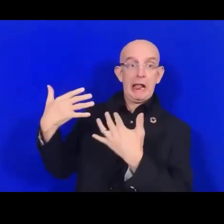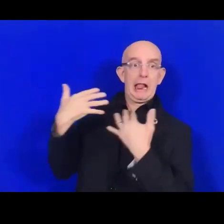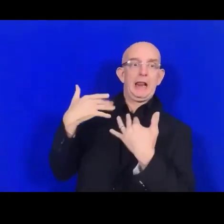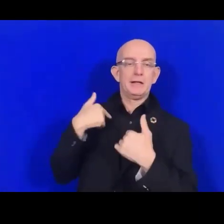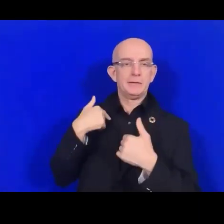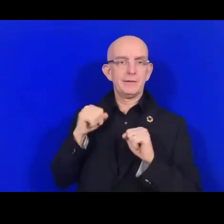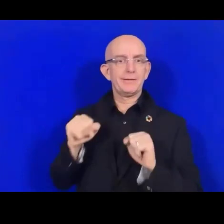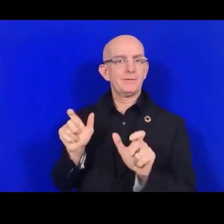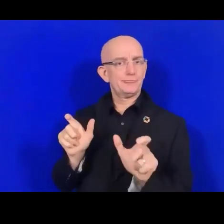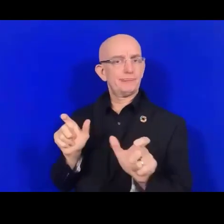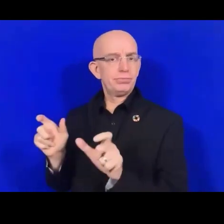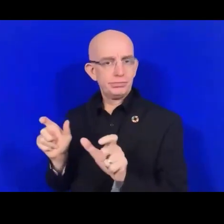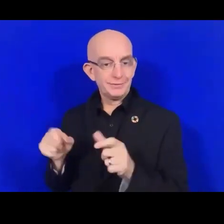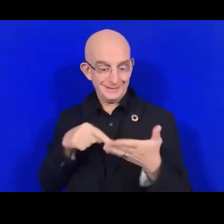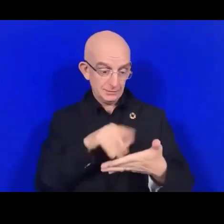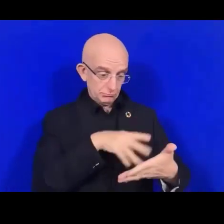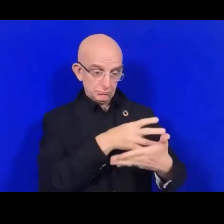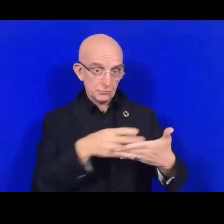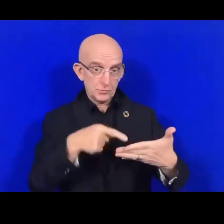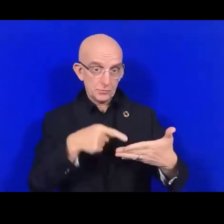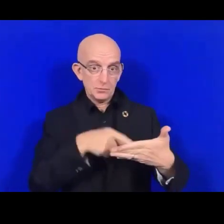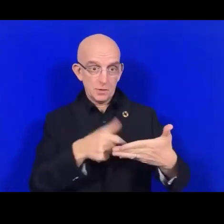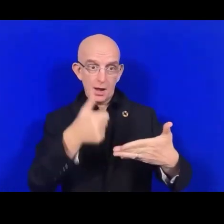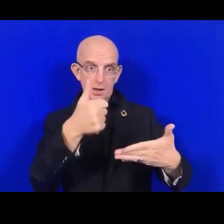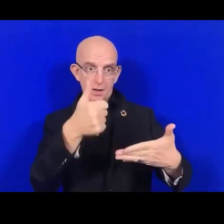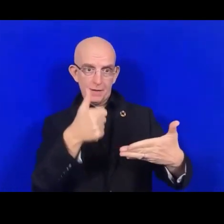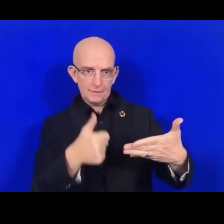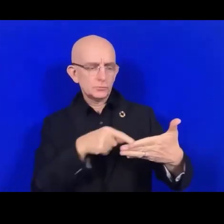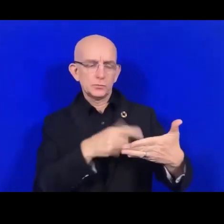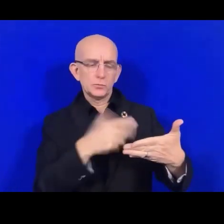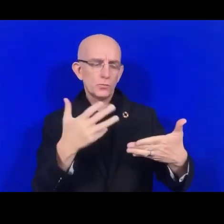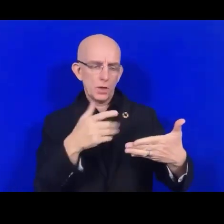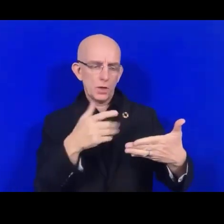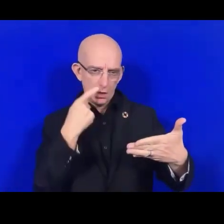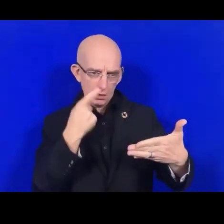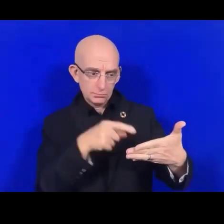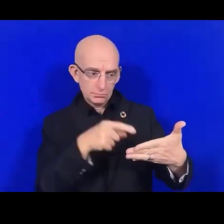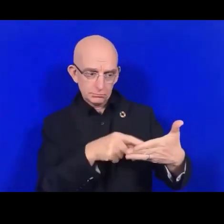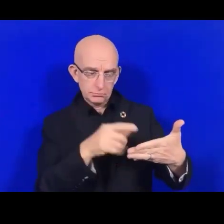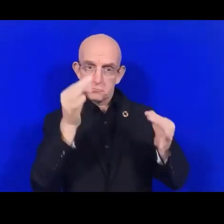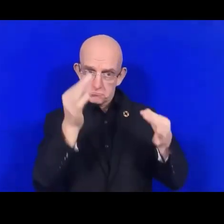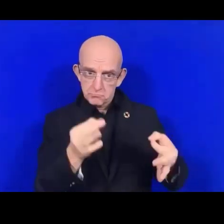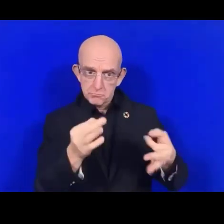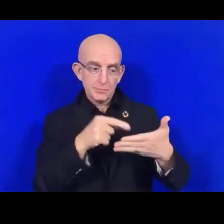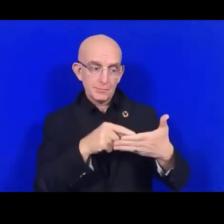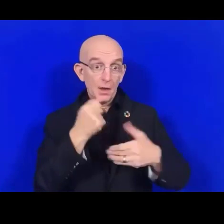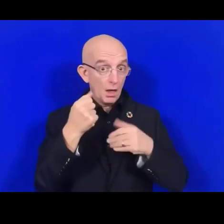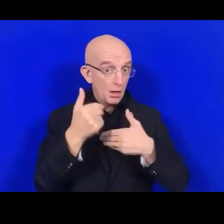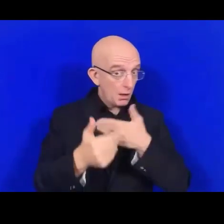une approche inclusive pour le développement de